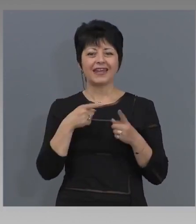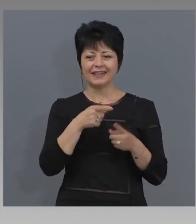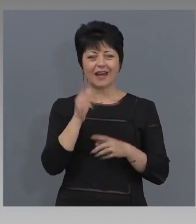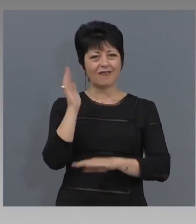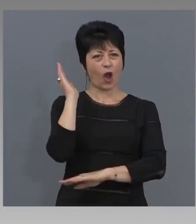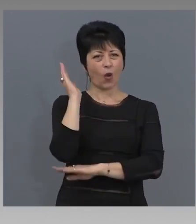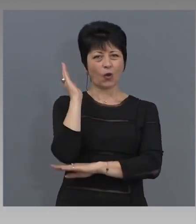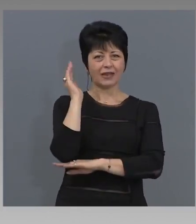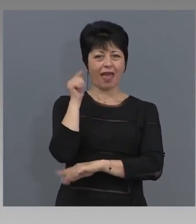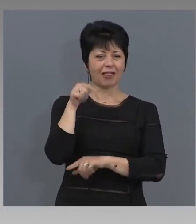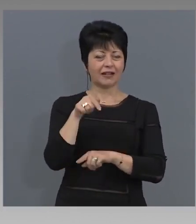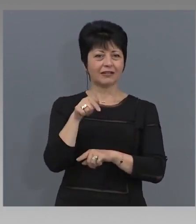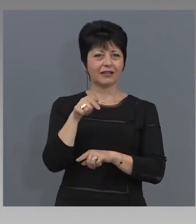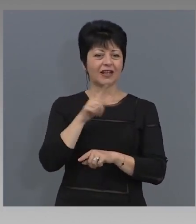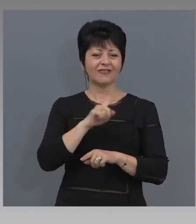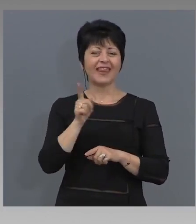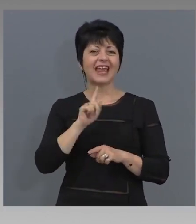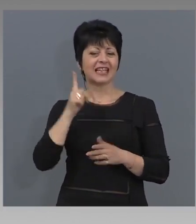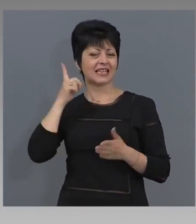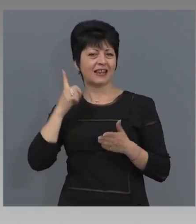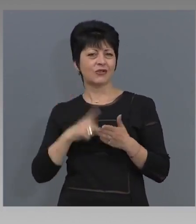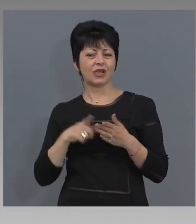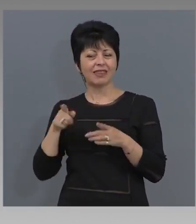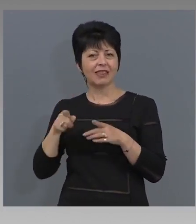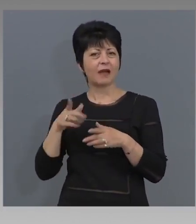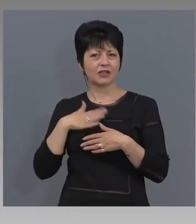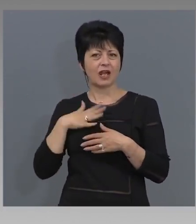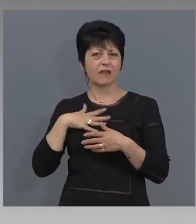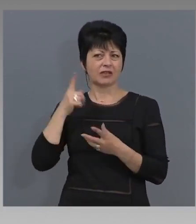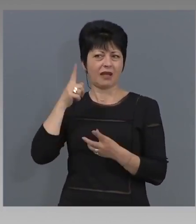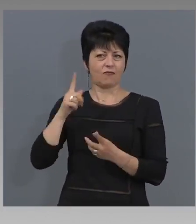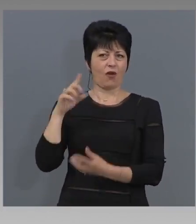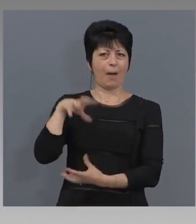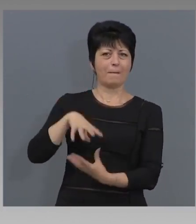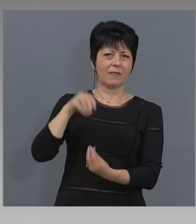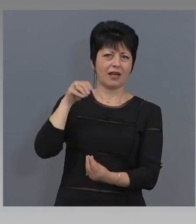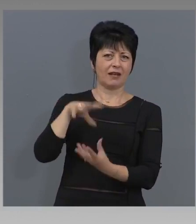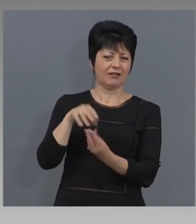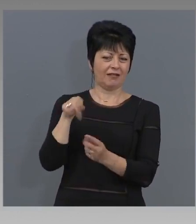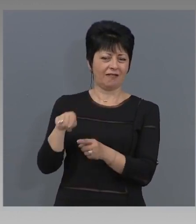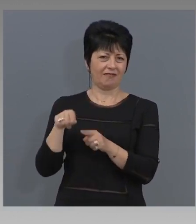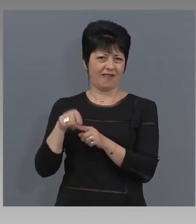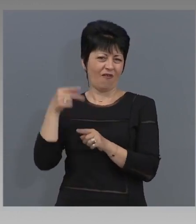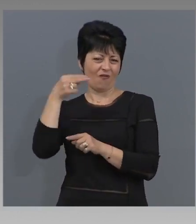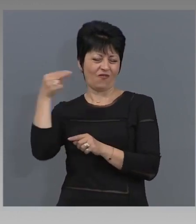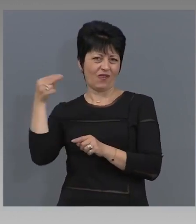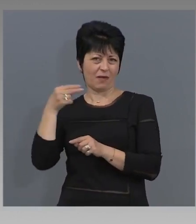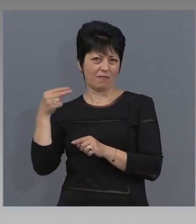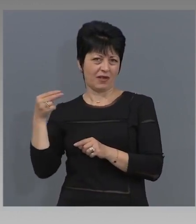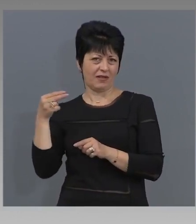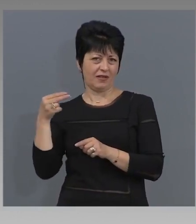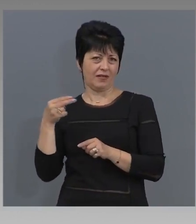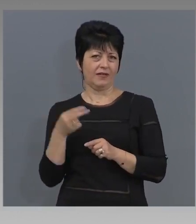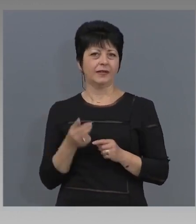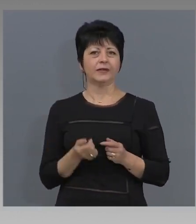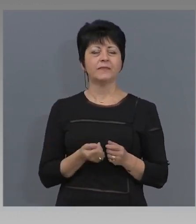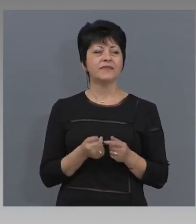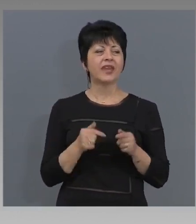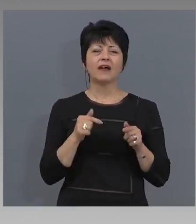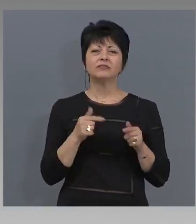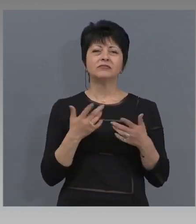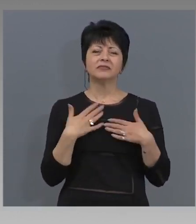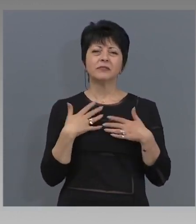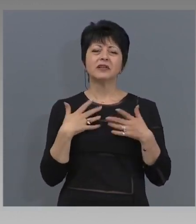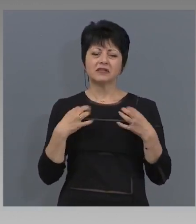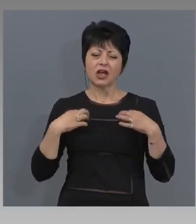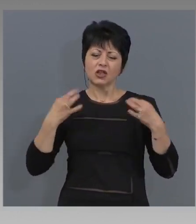пиете от тази бира. Защото ние казахме вече, че ние не ангажираме клиентите с пазаруване от нас или никой от партньорите. Те